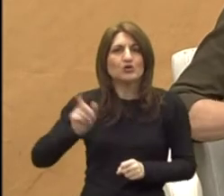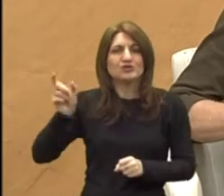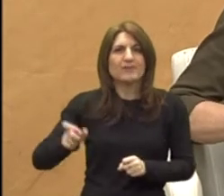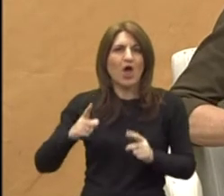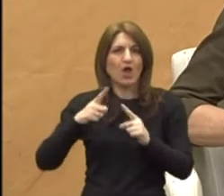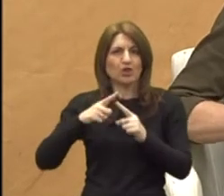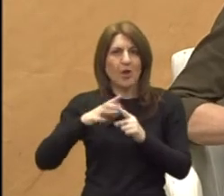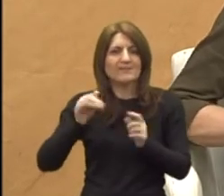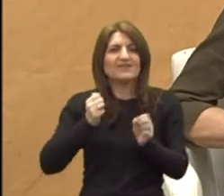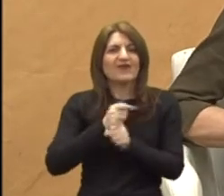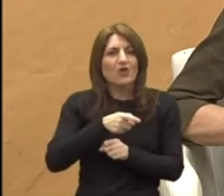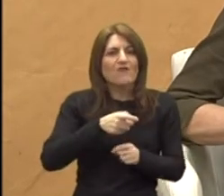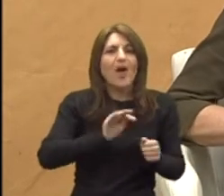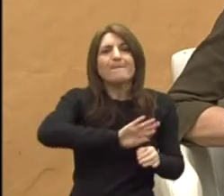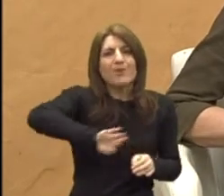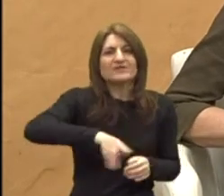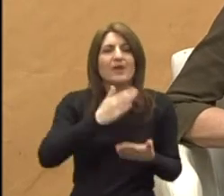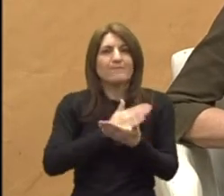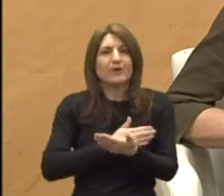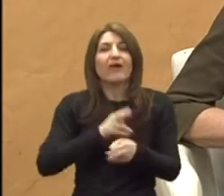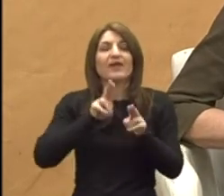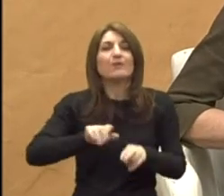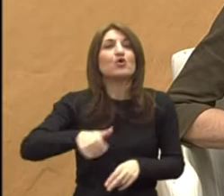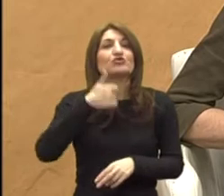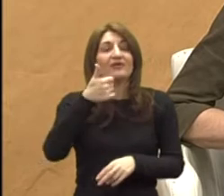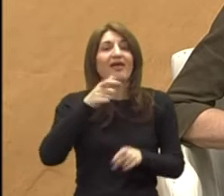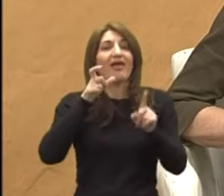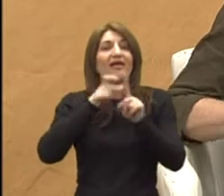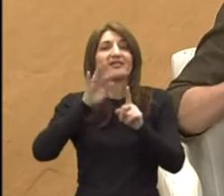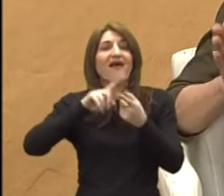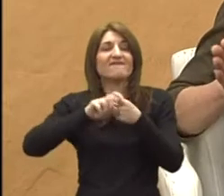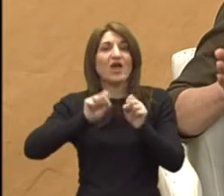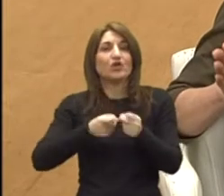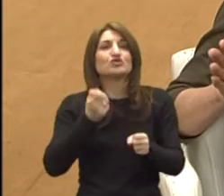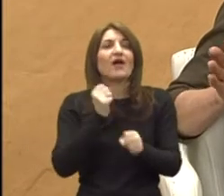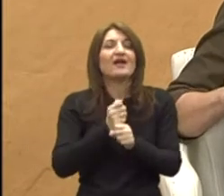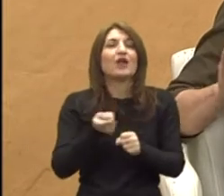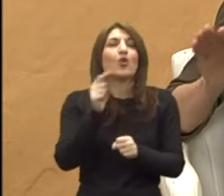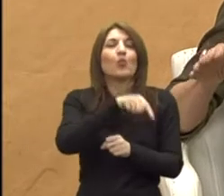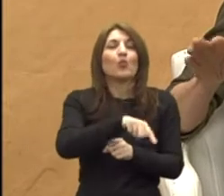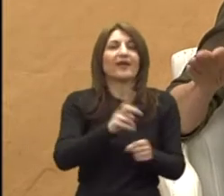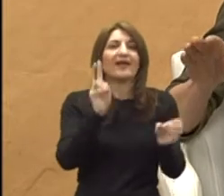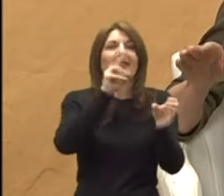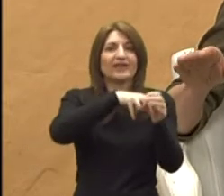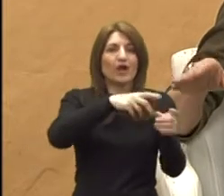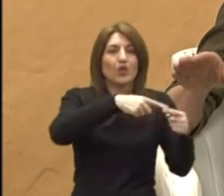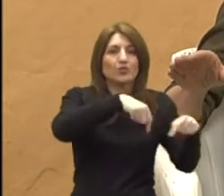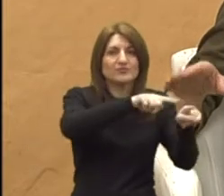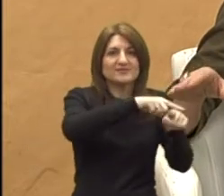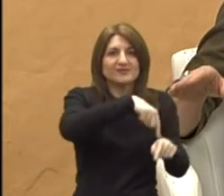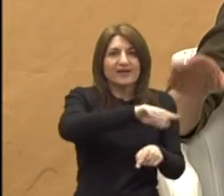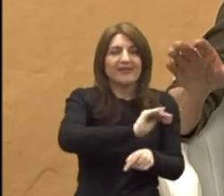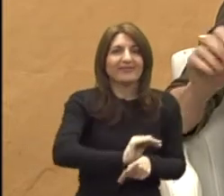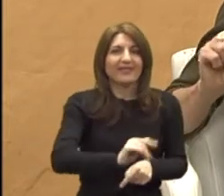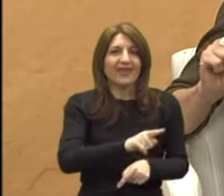radi u ovom posebnom programu, a imamo još jednog defektologa koji radi u inkluziji, dakle u uključivanju